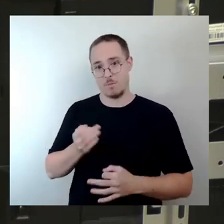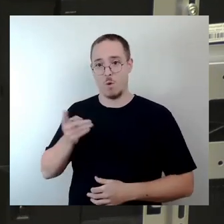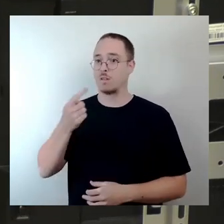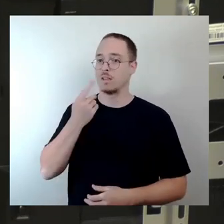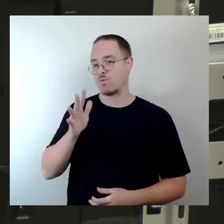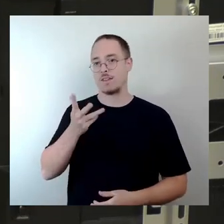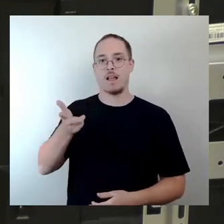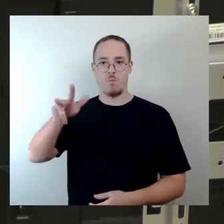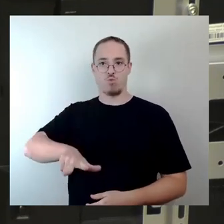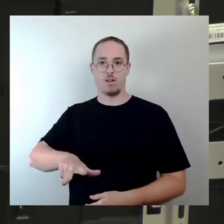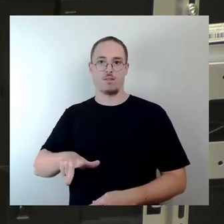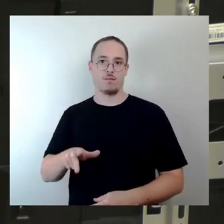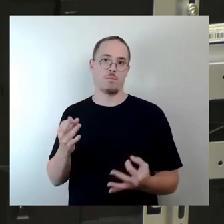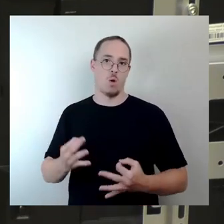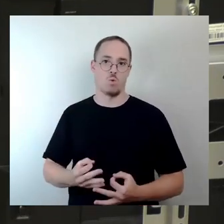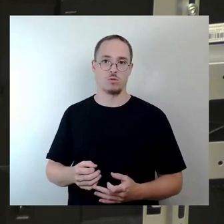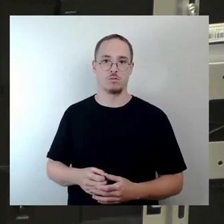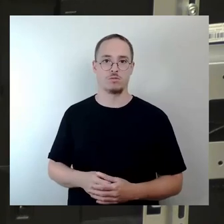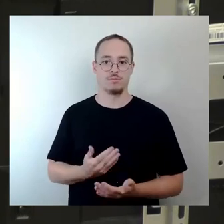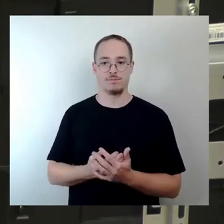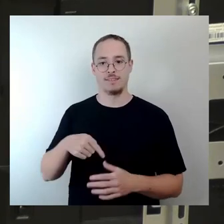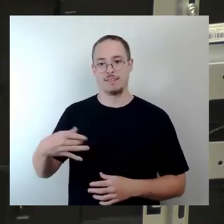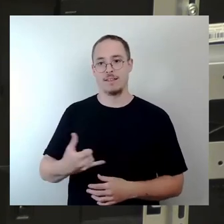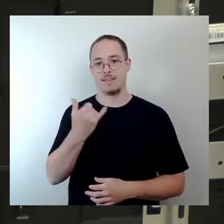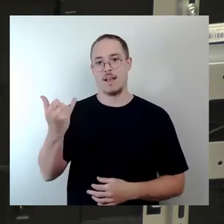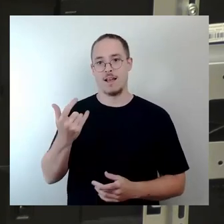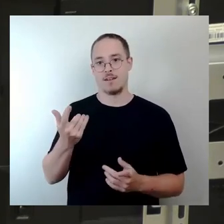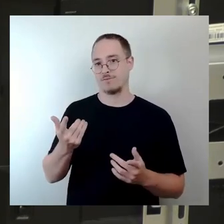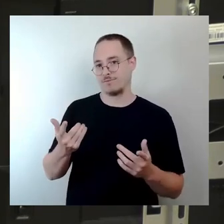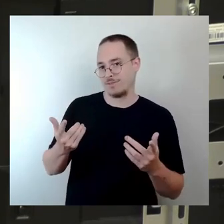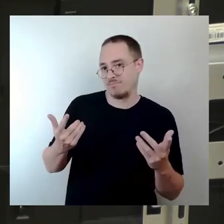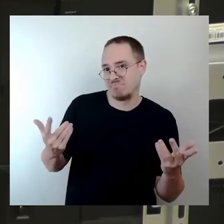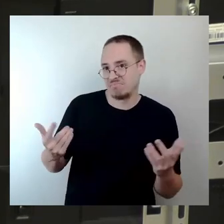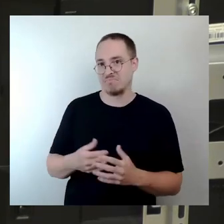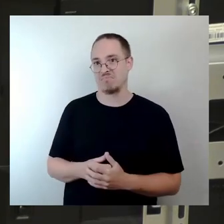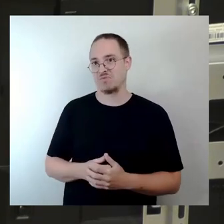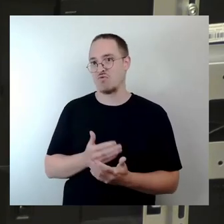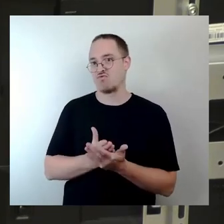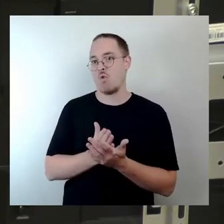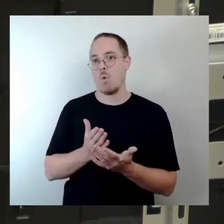wäre die Saison in diesem Jahr vorbei. Ein großes Manko, wie ich finde.